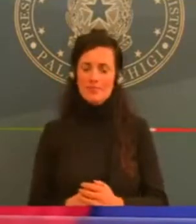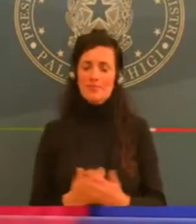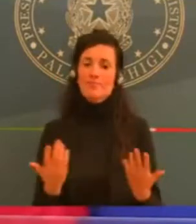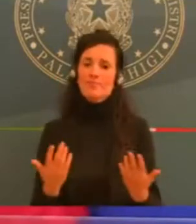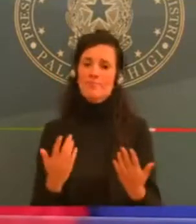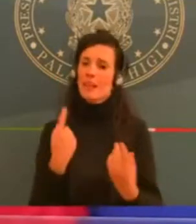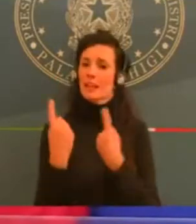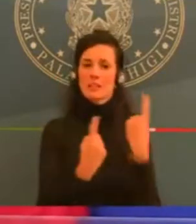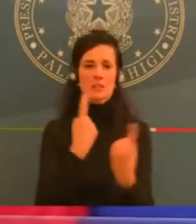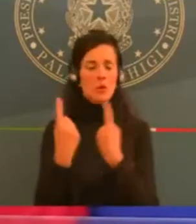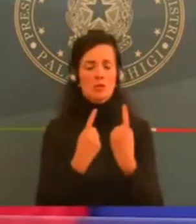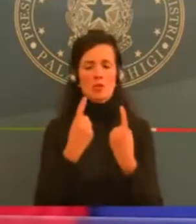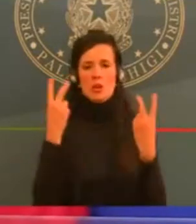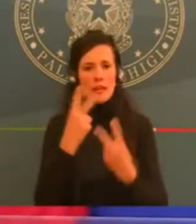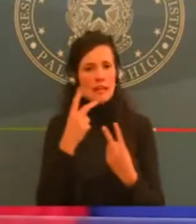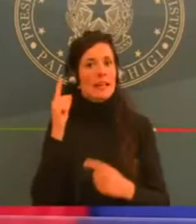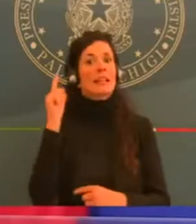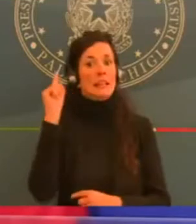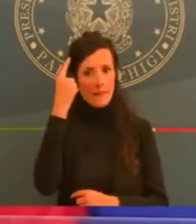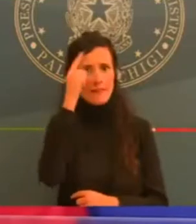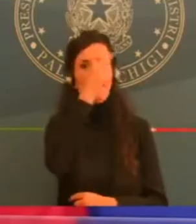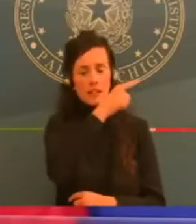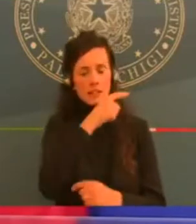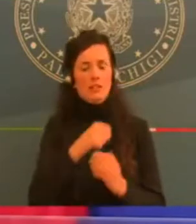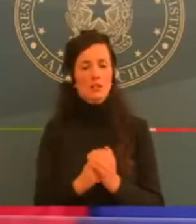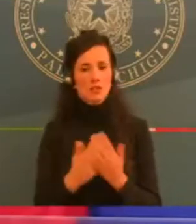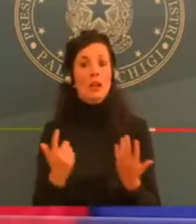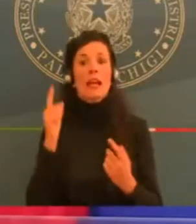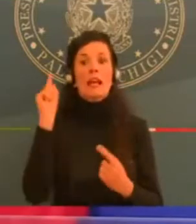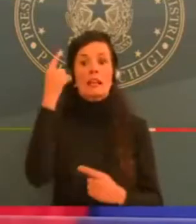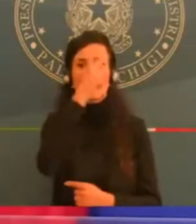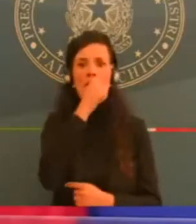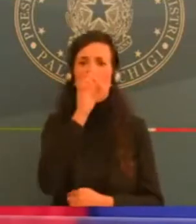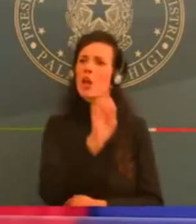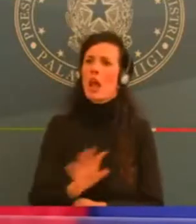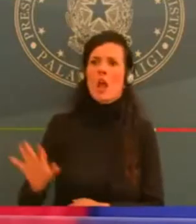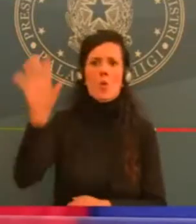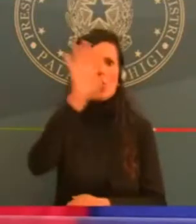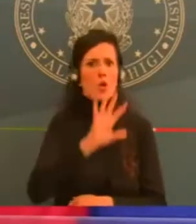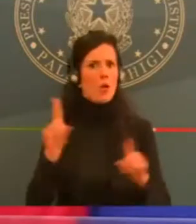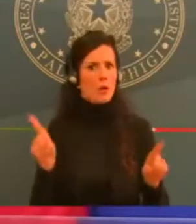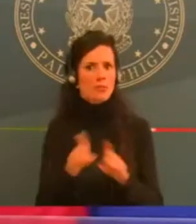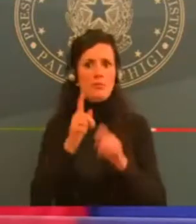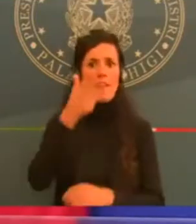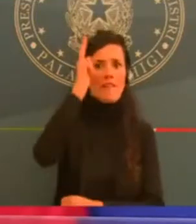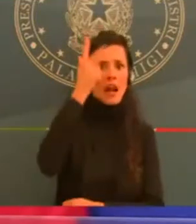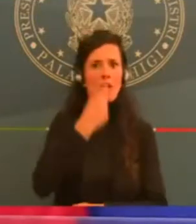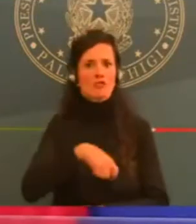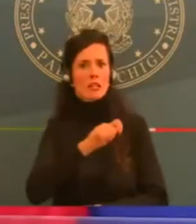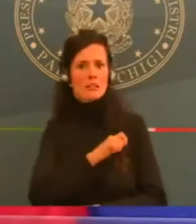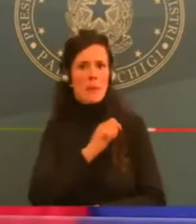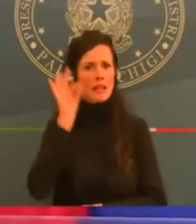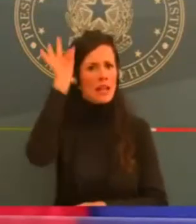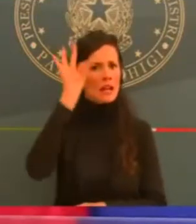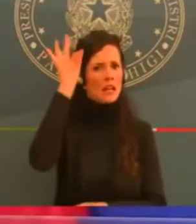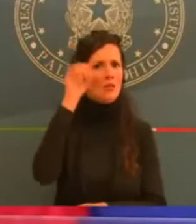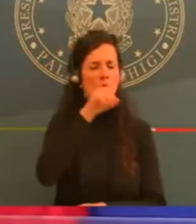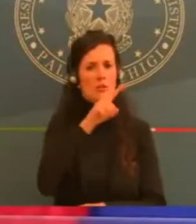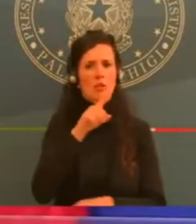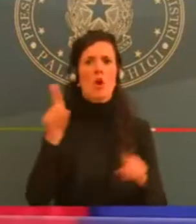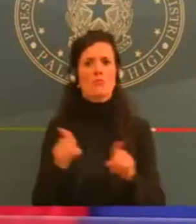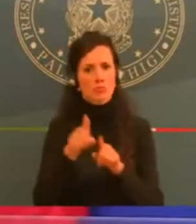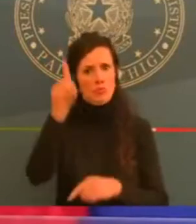Regno Unito, ma anche la Germania, l'Olanda hanno numeri in crescita. In alcuni paesi la Svezia in forte